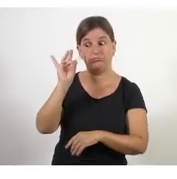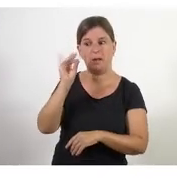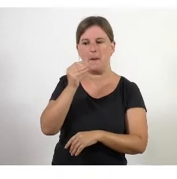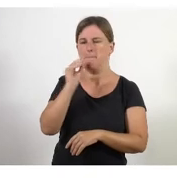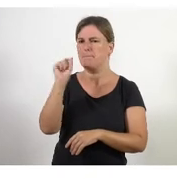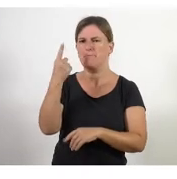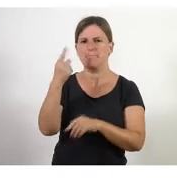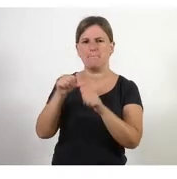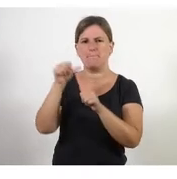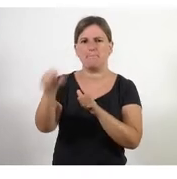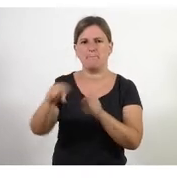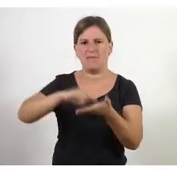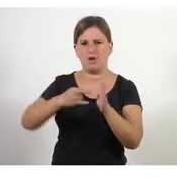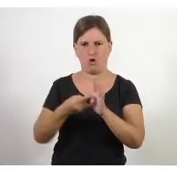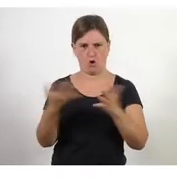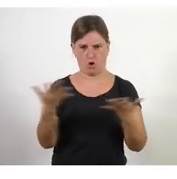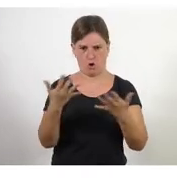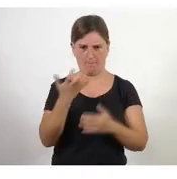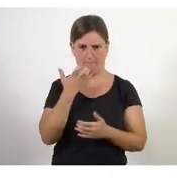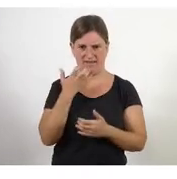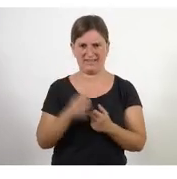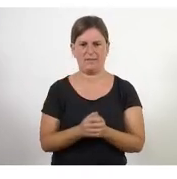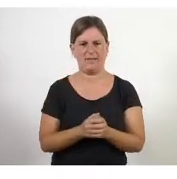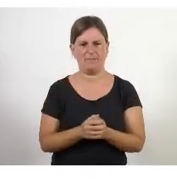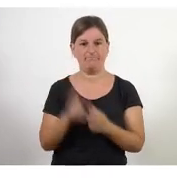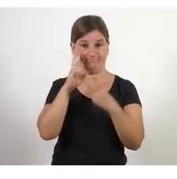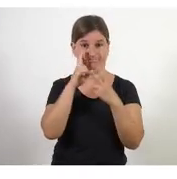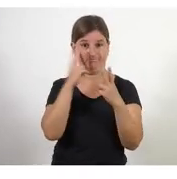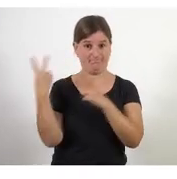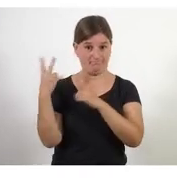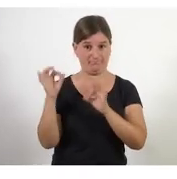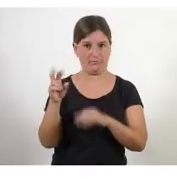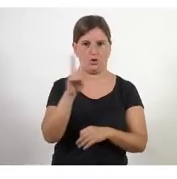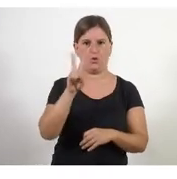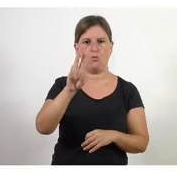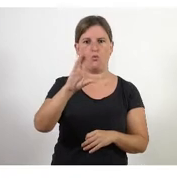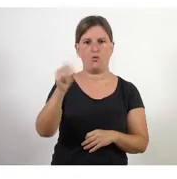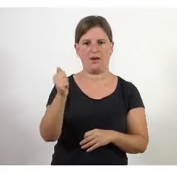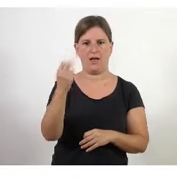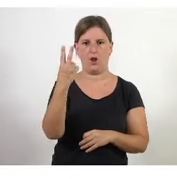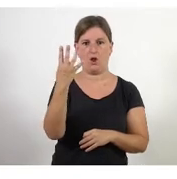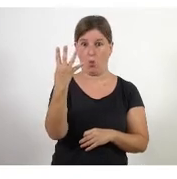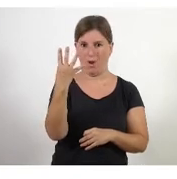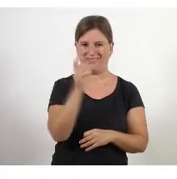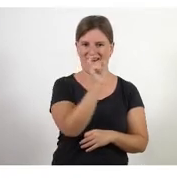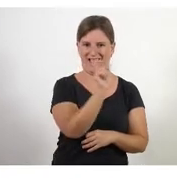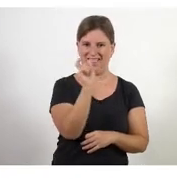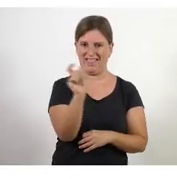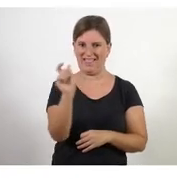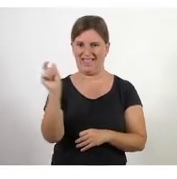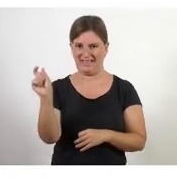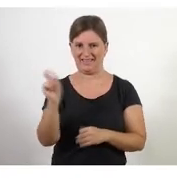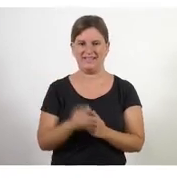podeu fer ara mateix. Doncs mira, el tema buca respon a quatre lletres i no només us vull